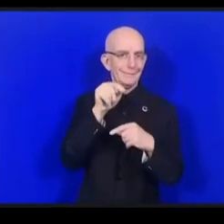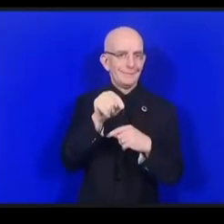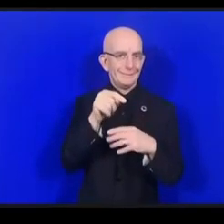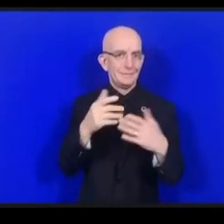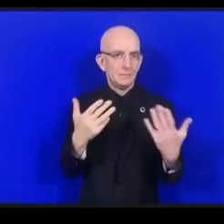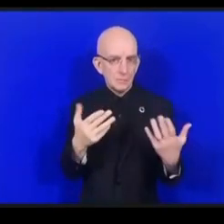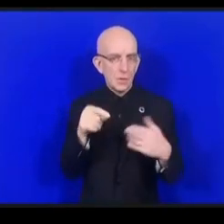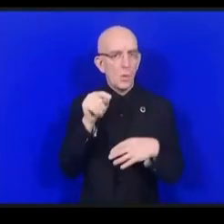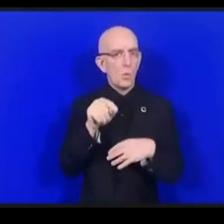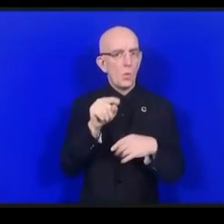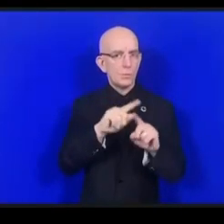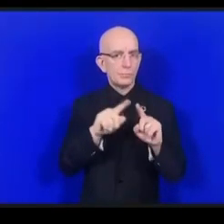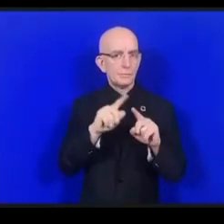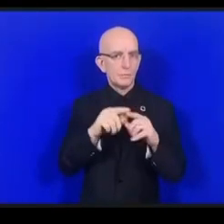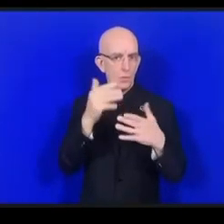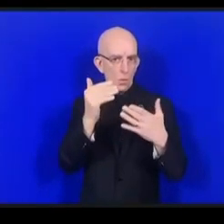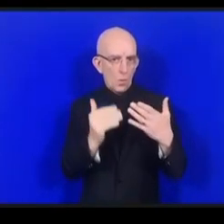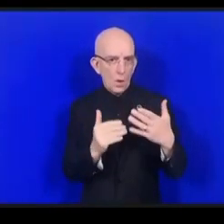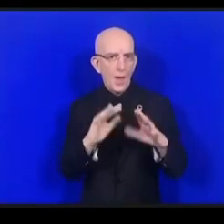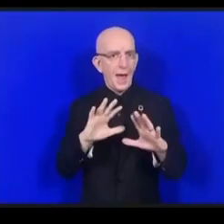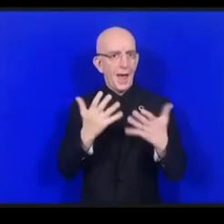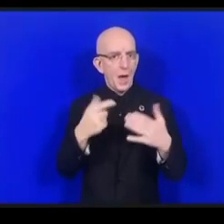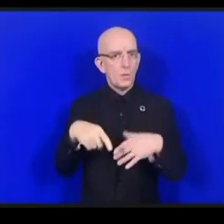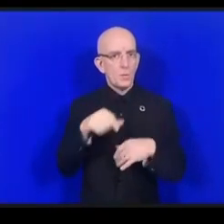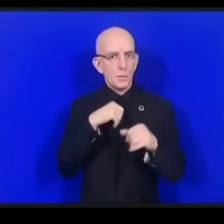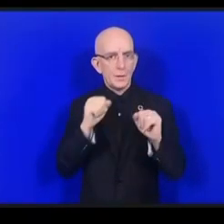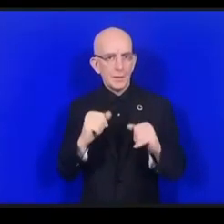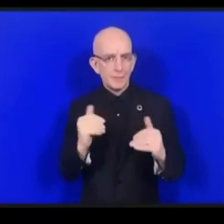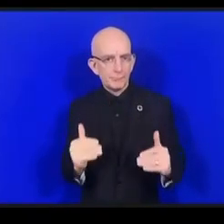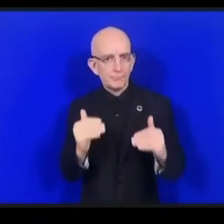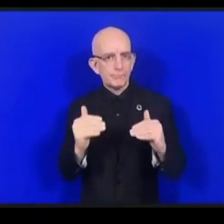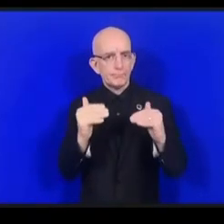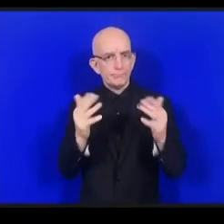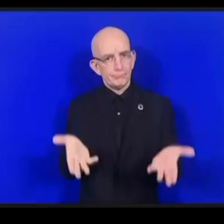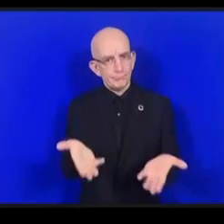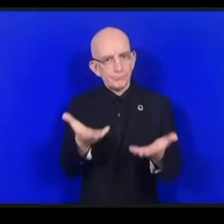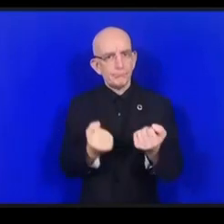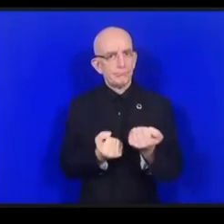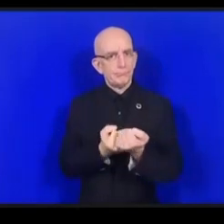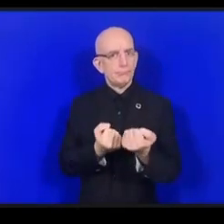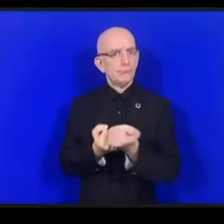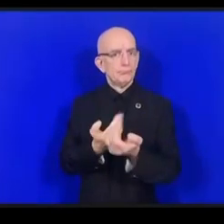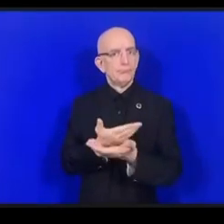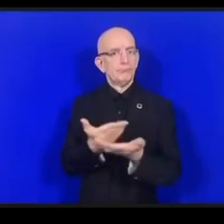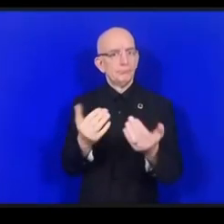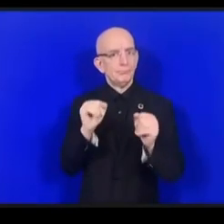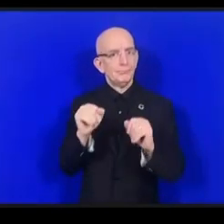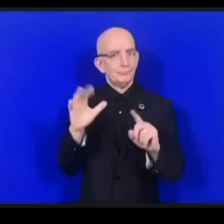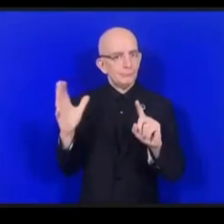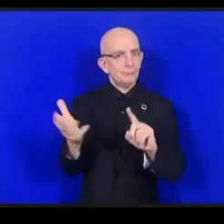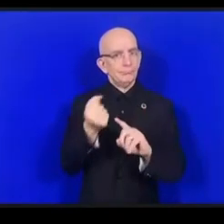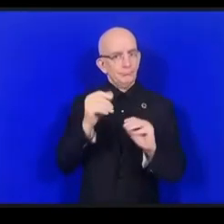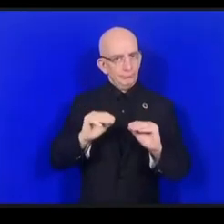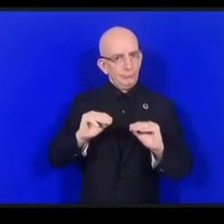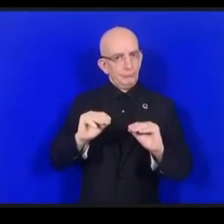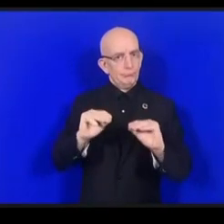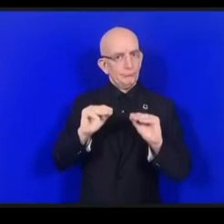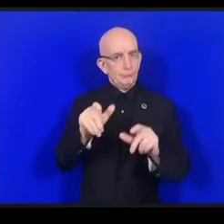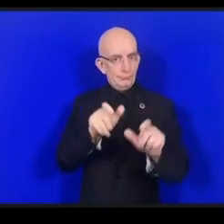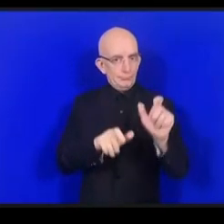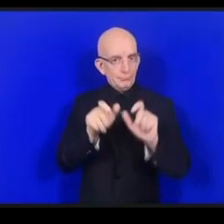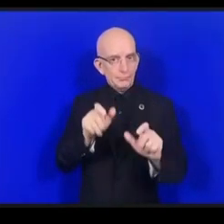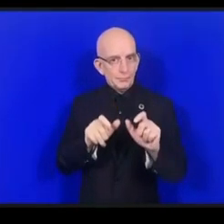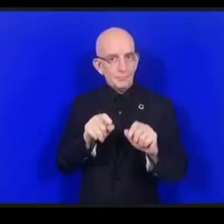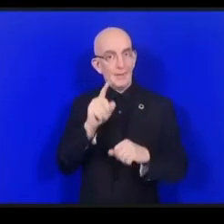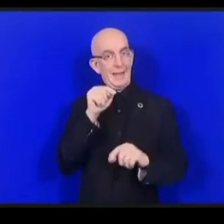والمضامين كلها مضامين مفتوحة بدون رخصة لأننا نهدف لتعزيز قدرات المكونات